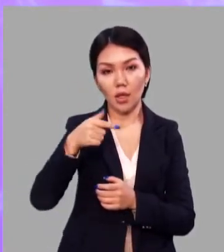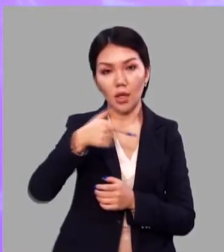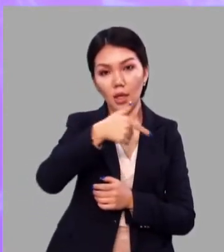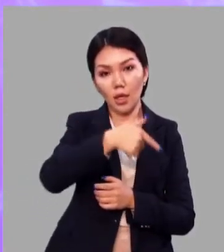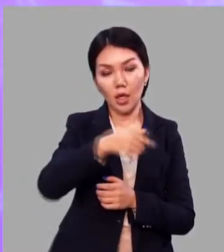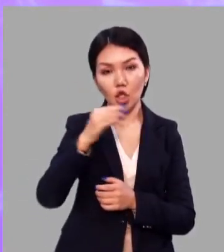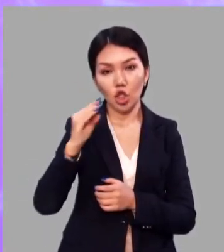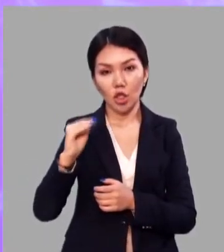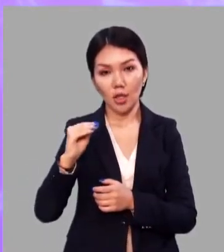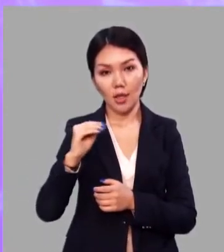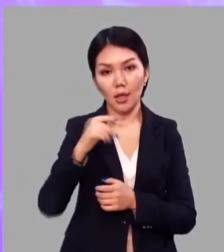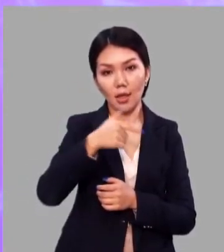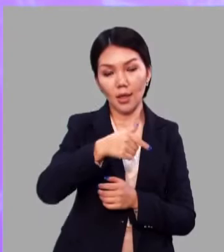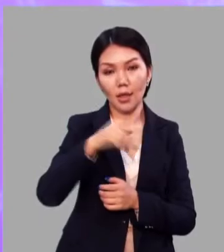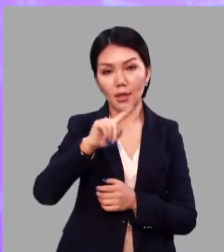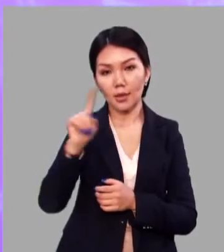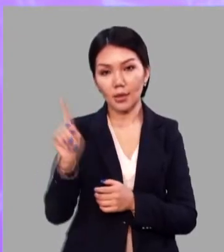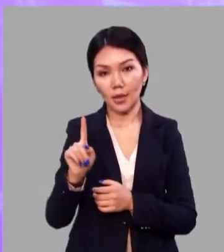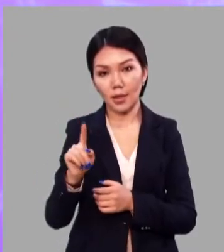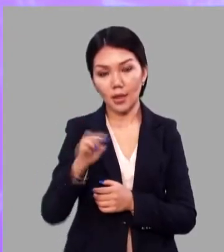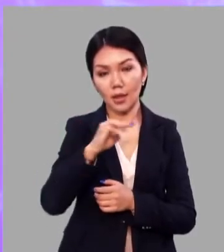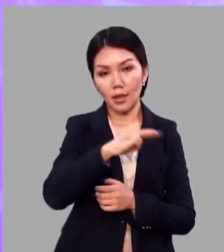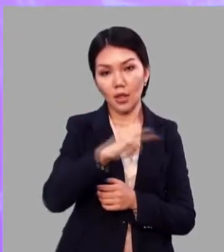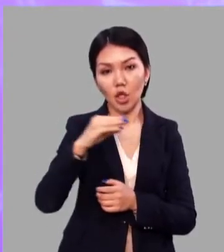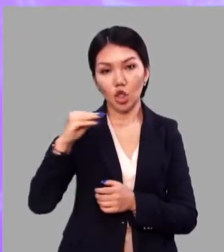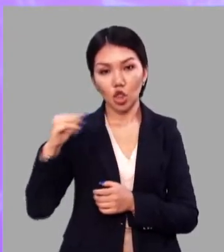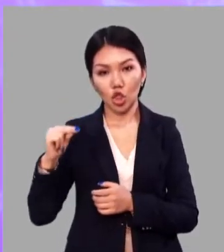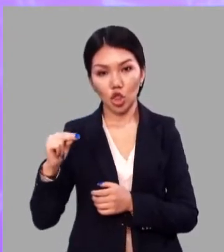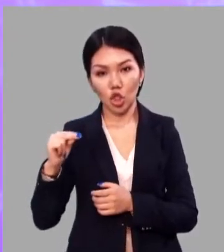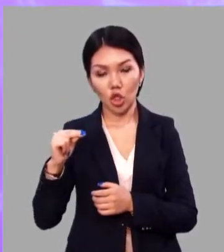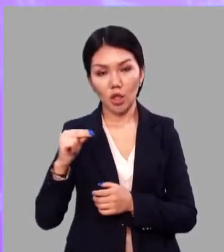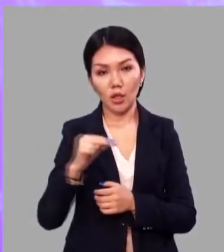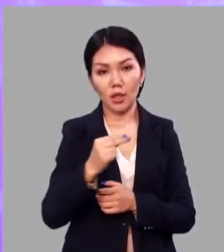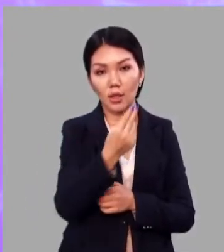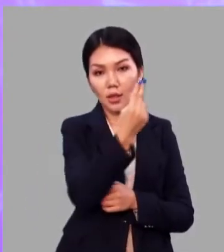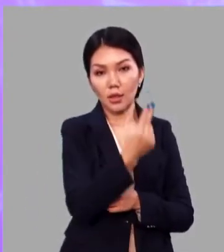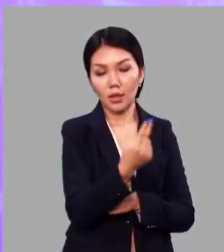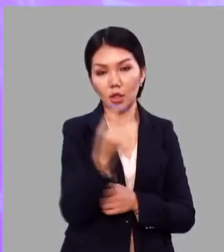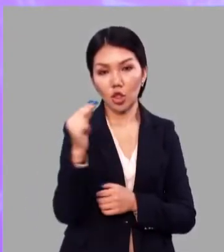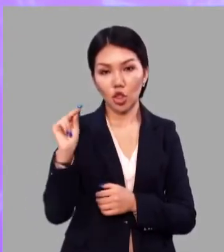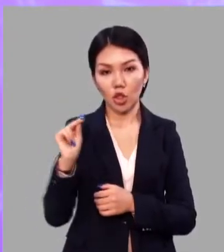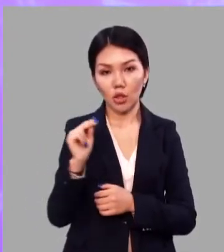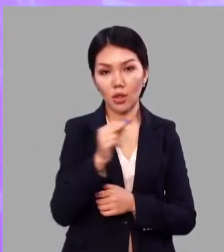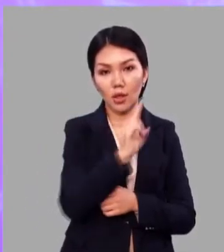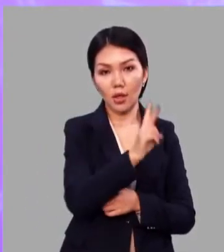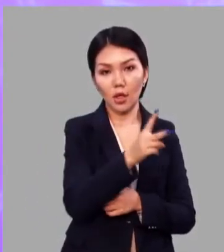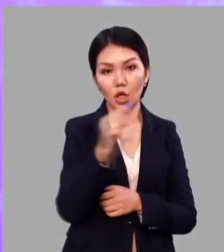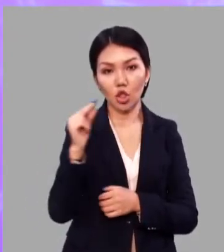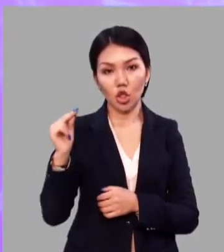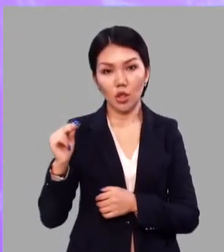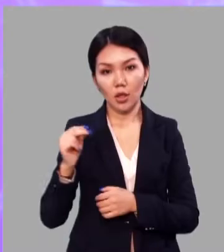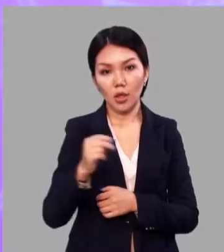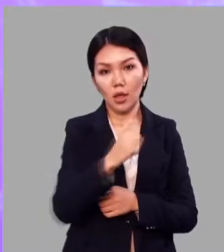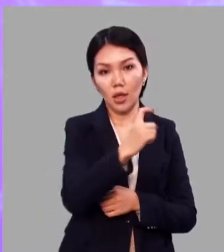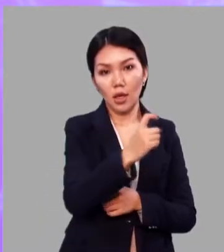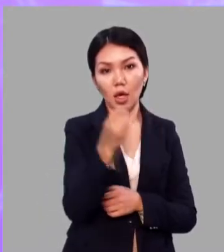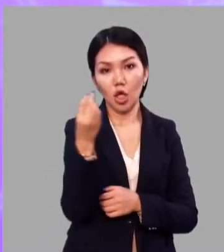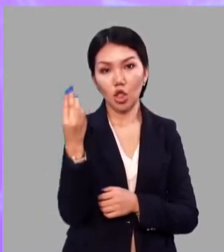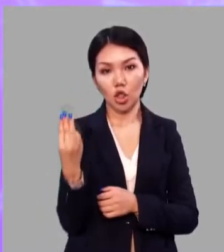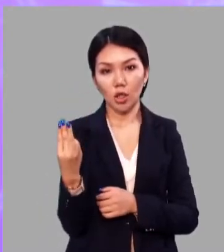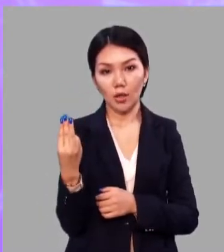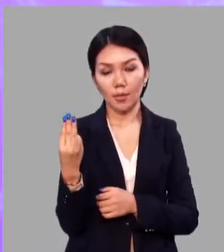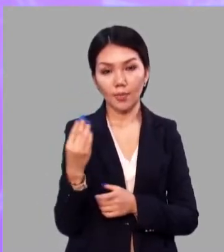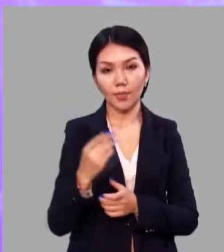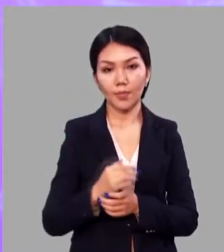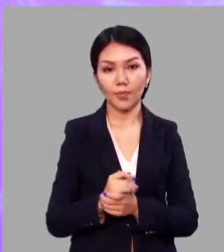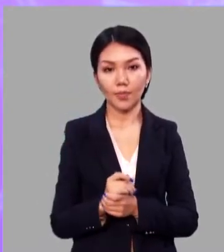Г, ж, г, з, т, ч, ц, ч, к, ч, х,